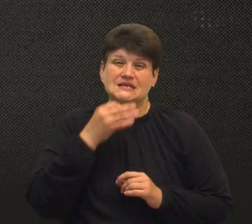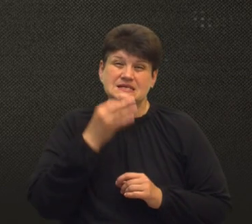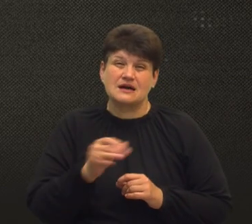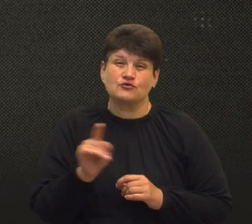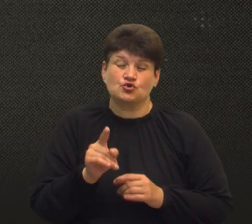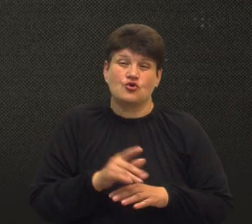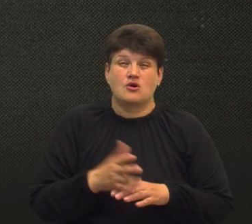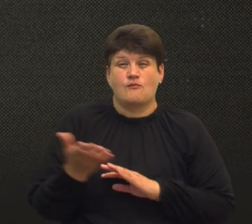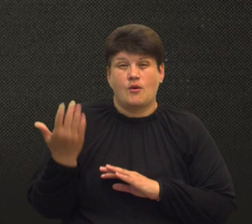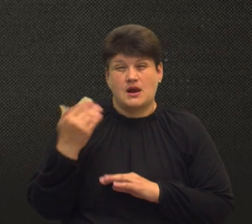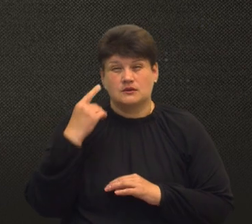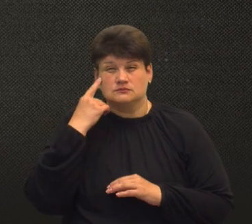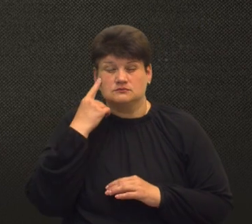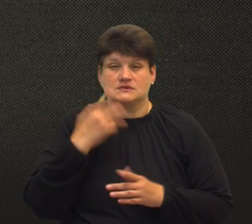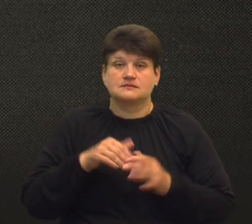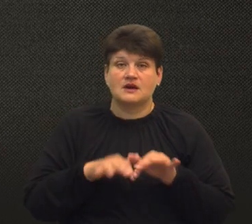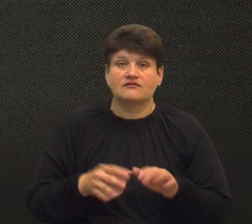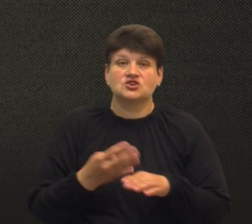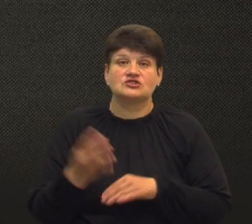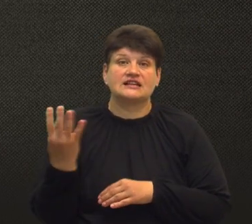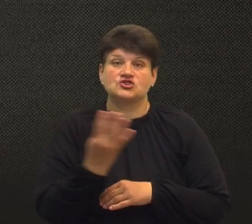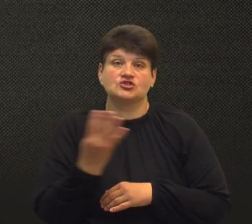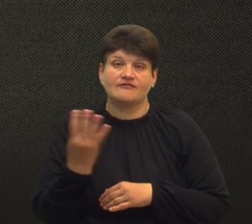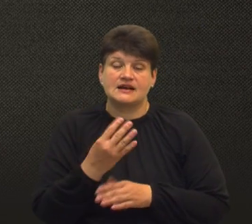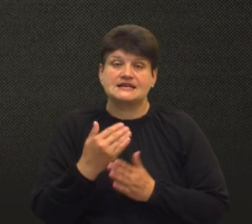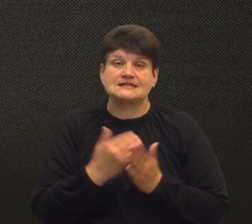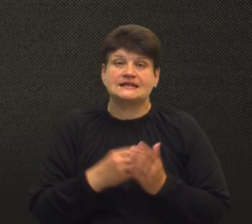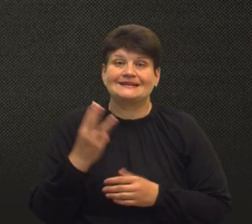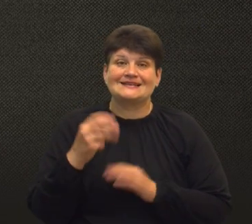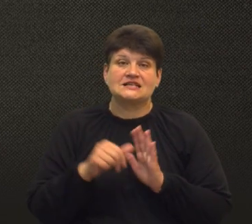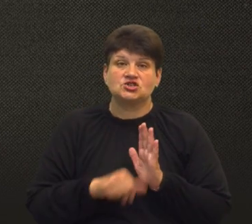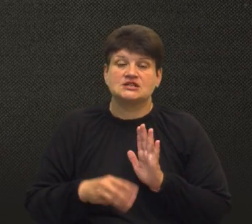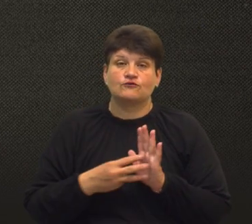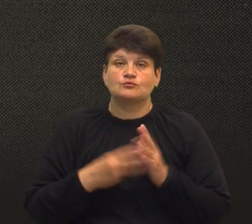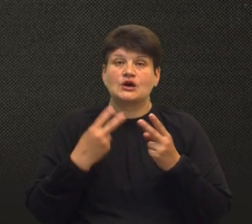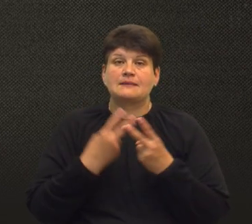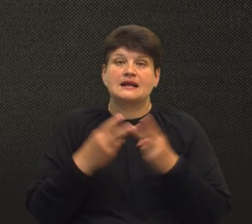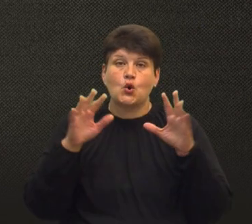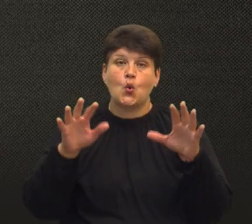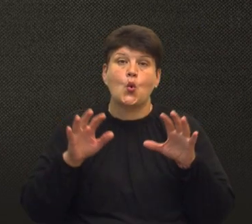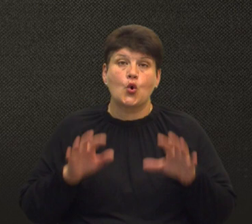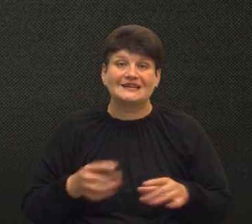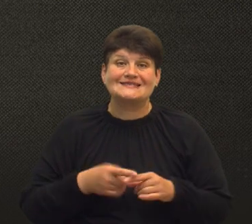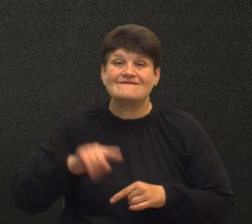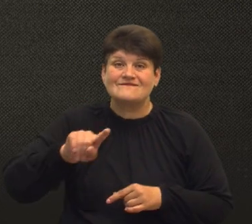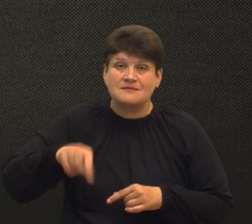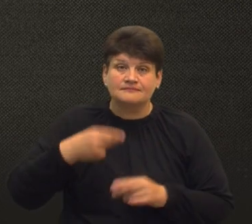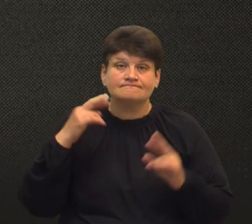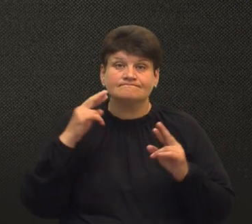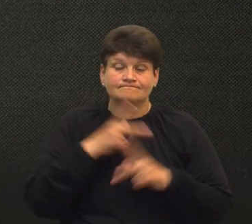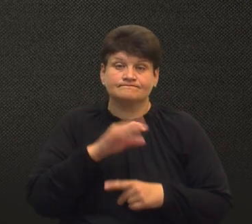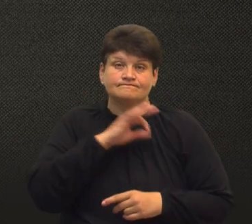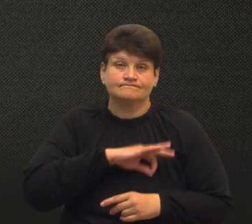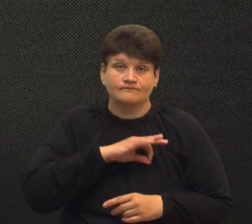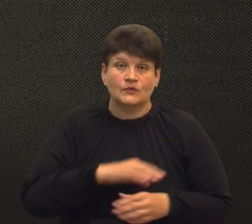попередньо кваліфікують цю справу за частиною 4 статті 368 Кримінального кодексу. Це вимагання неправомірної вигоди